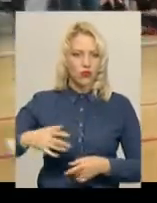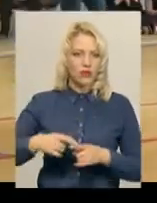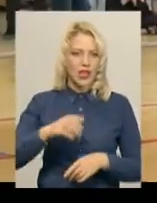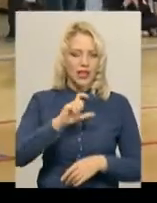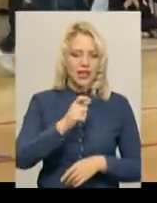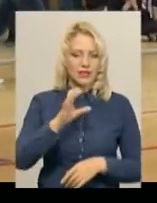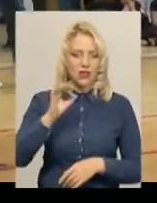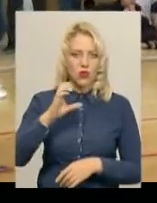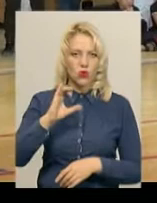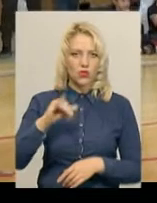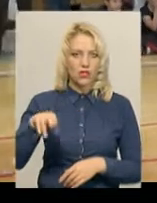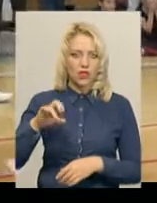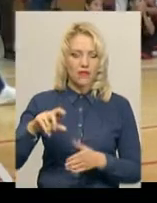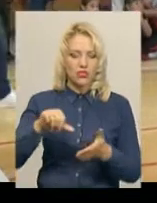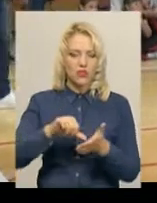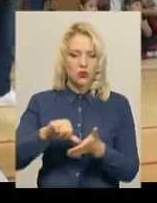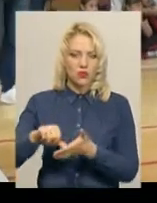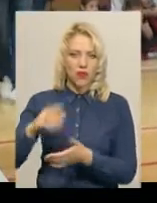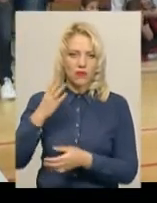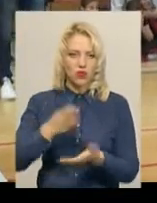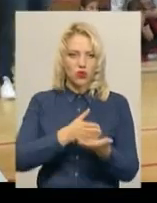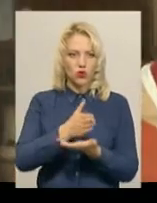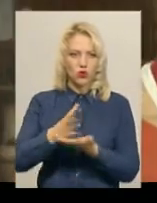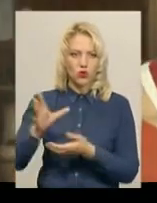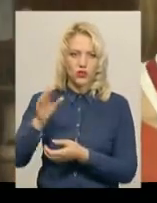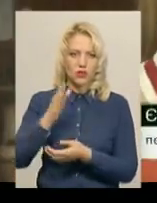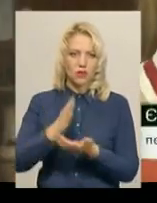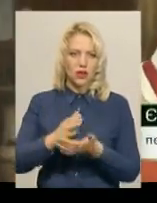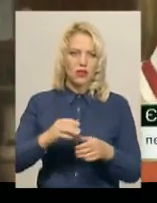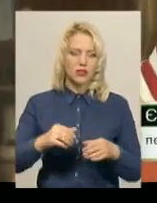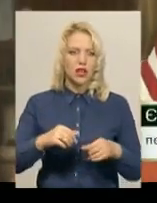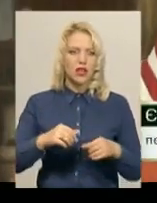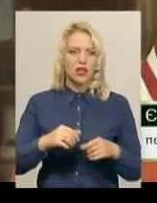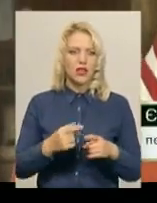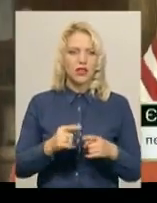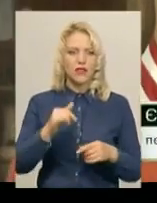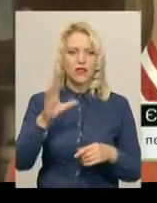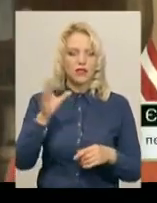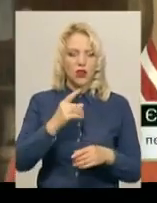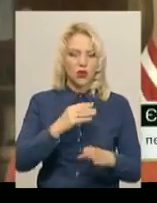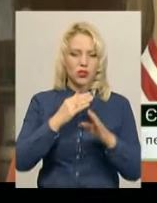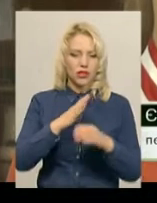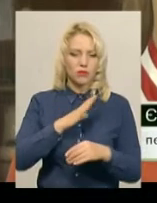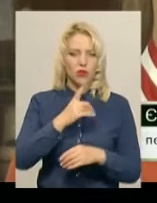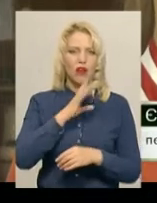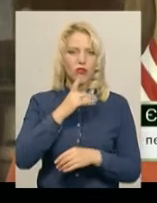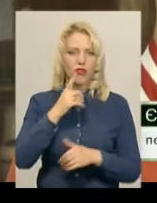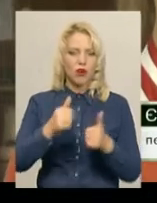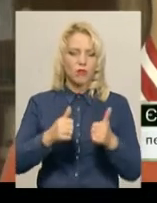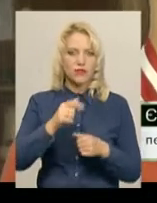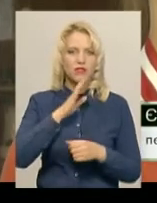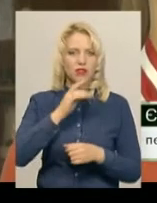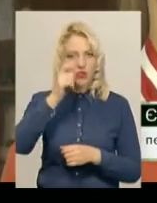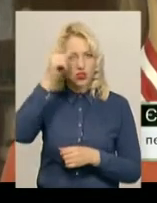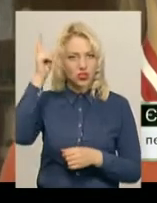Осідлевич на змаганнях виступала в чотирьох розділах та в усіх має нагороди. «У «Семі контакті» в мене була лише одна суперниця з Чехії,